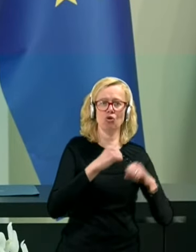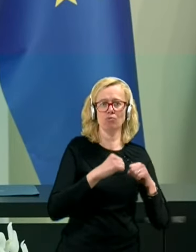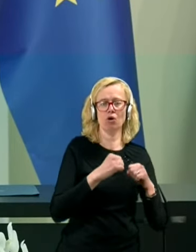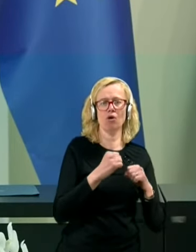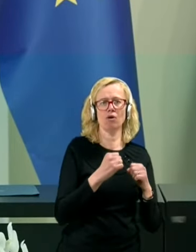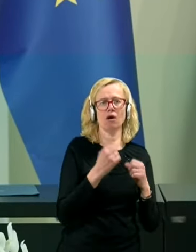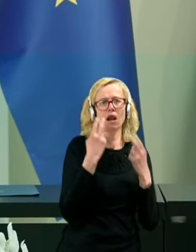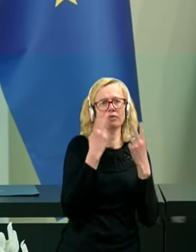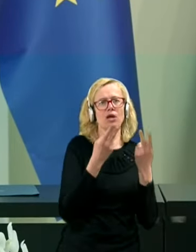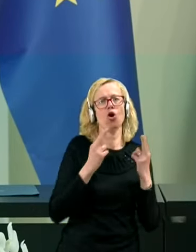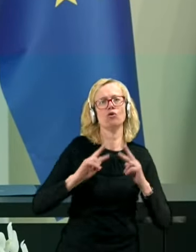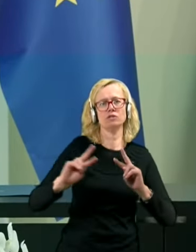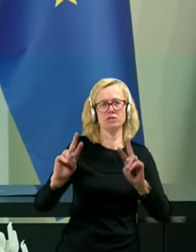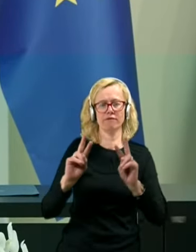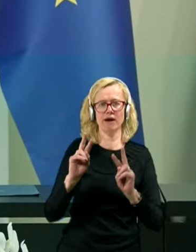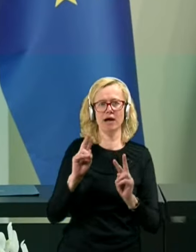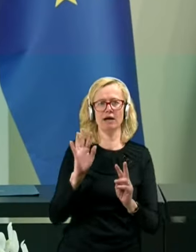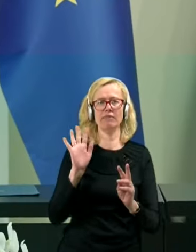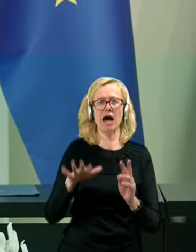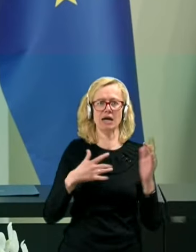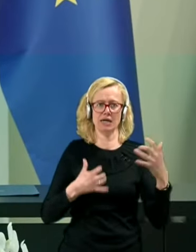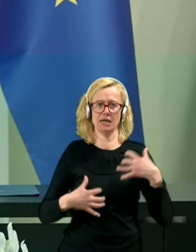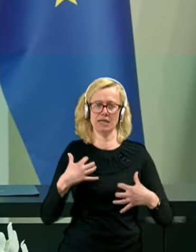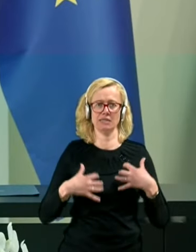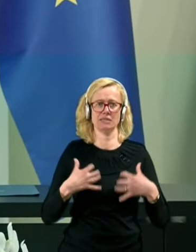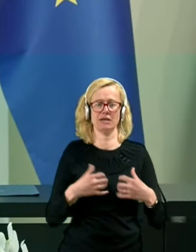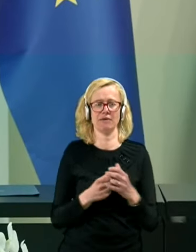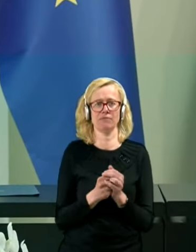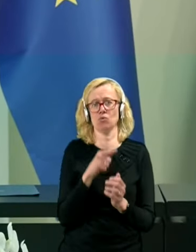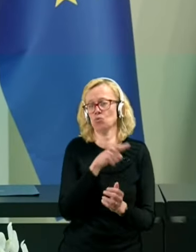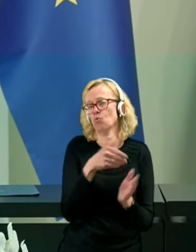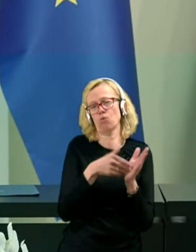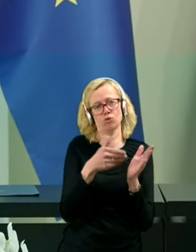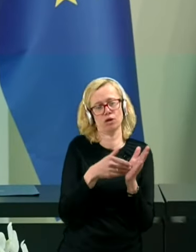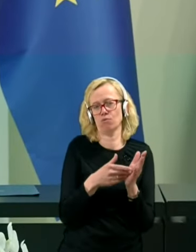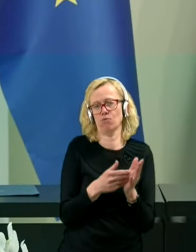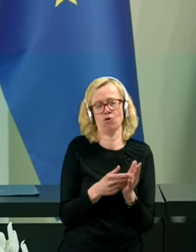kar potrebujemo pač v vsakem primeru.